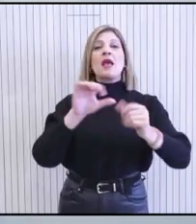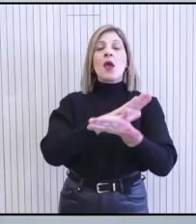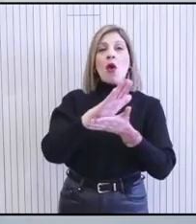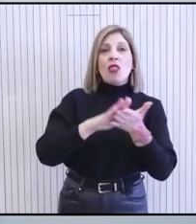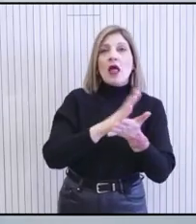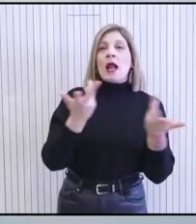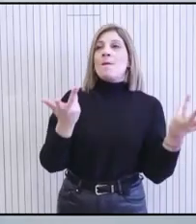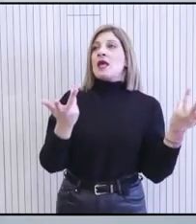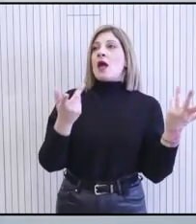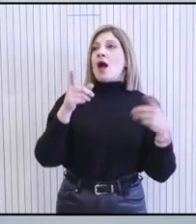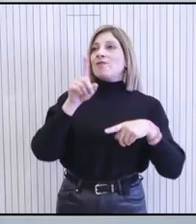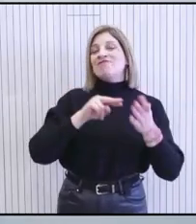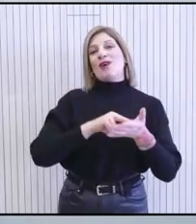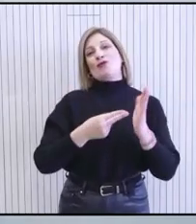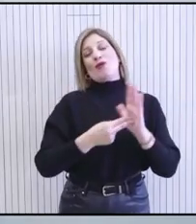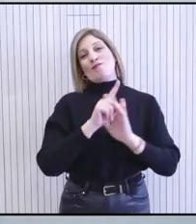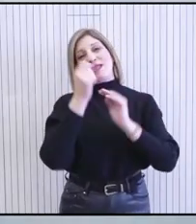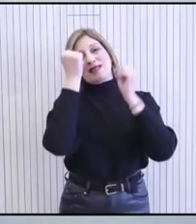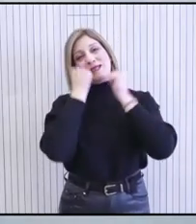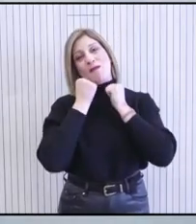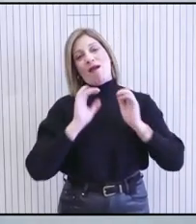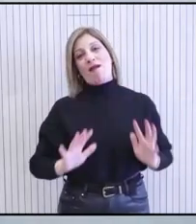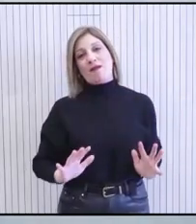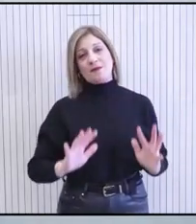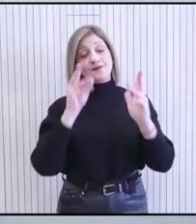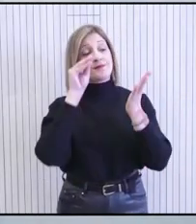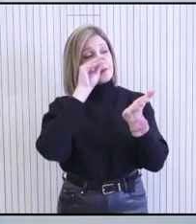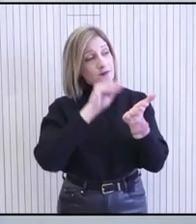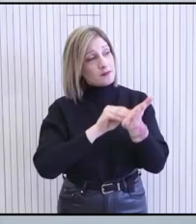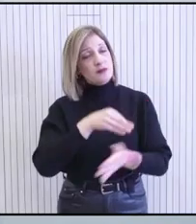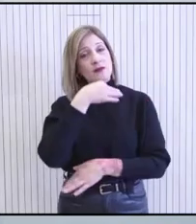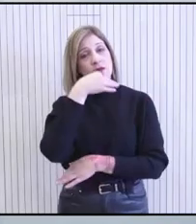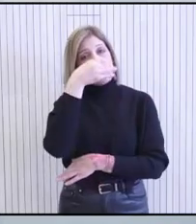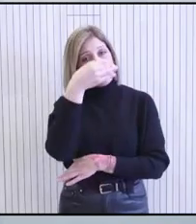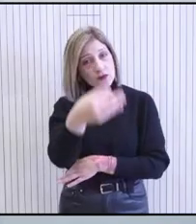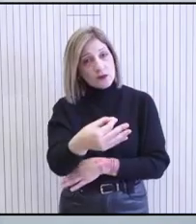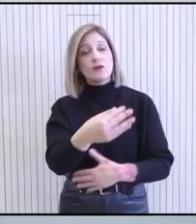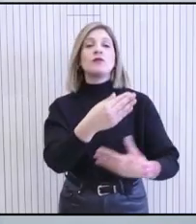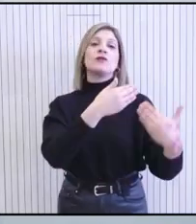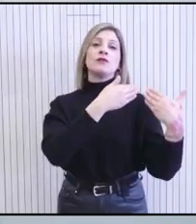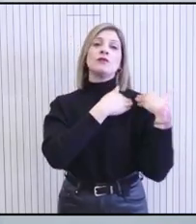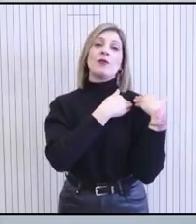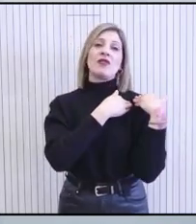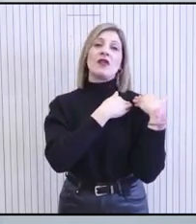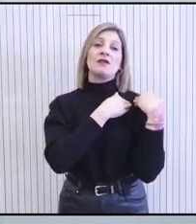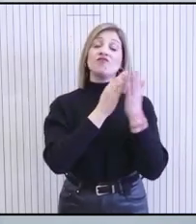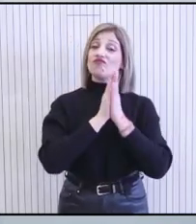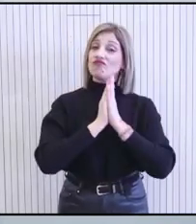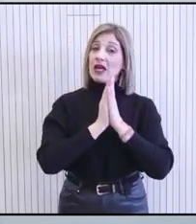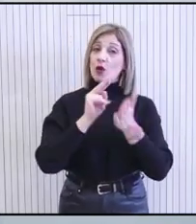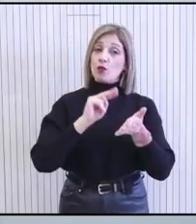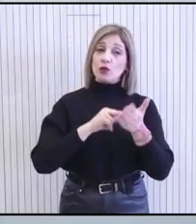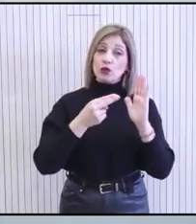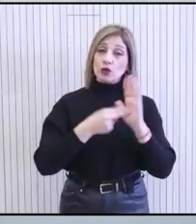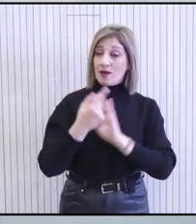αυτό να το σταθμίσουμε. Εμείς καλούμε ακόμη μια φορά να επιδείξουμε εκείνη την υπευθυνή στάση. Θυμίζουμε ότι